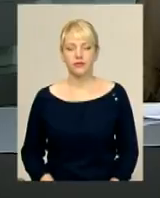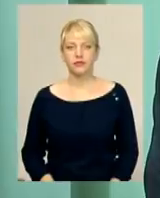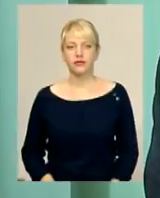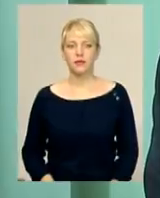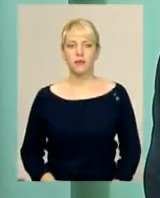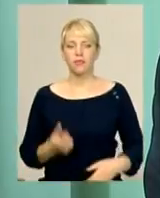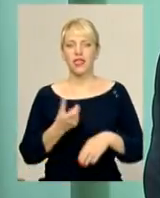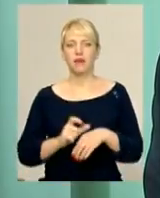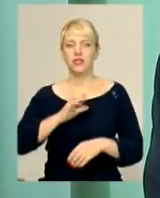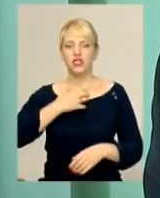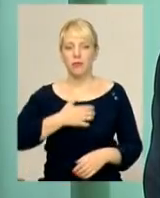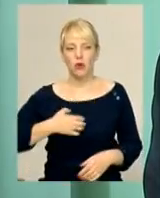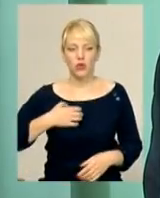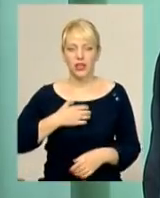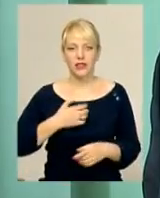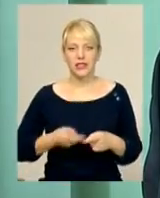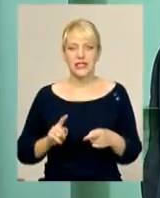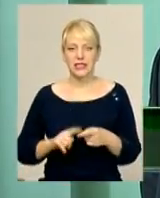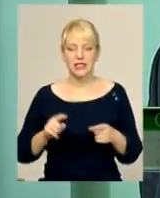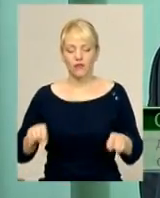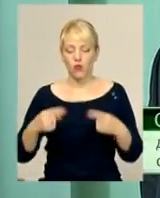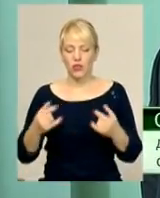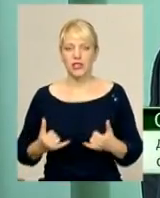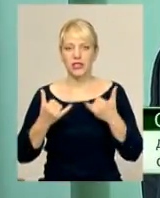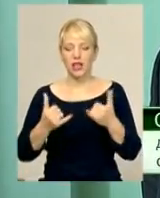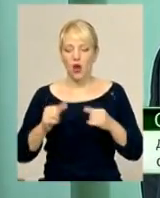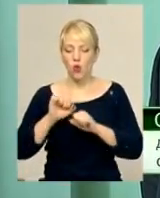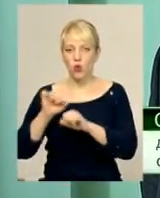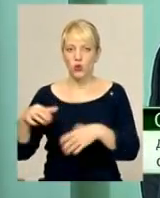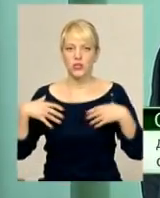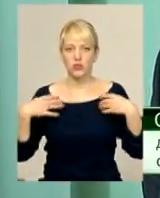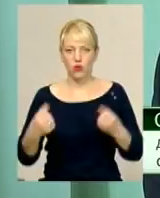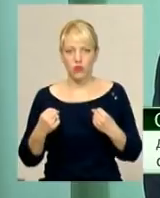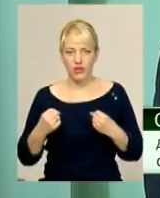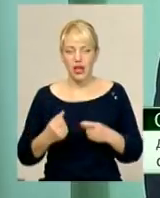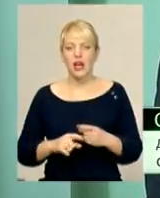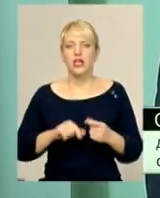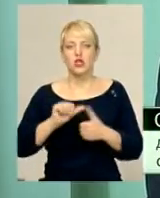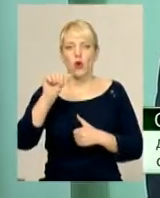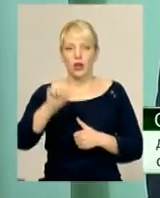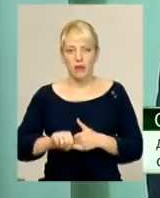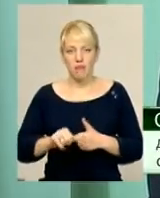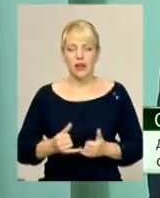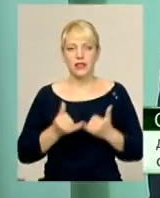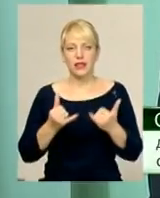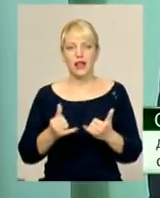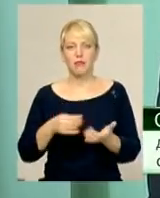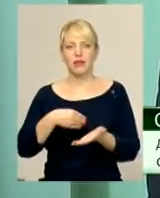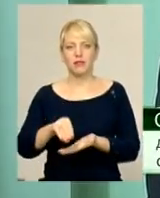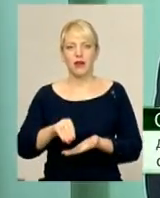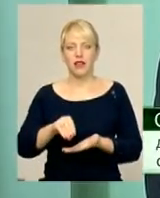Найбільший пріоритет тут створений для охорони здоров'я. Зокрема, для придбання